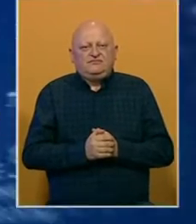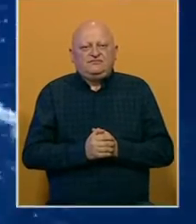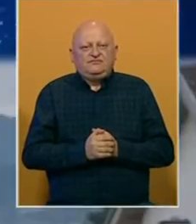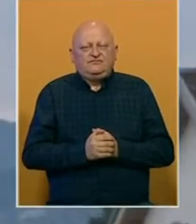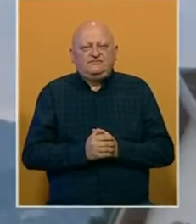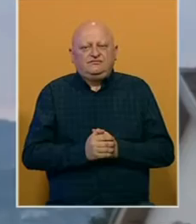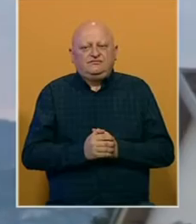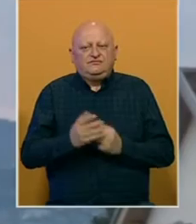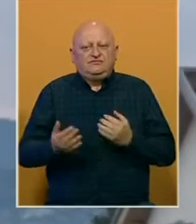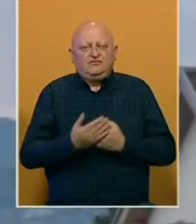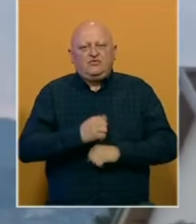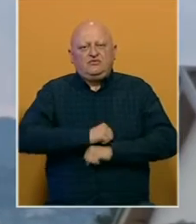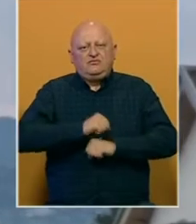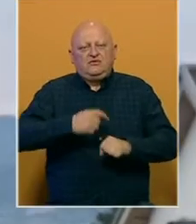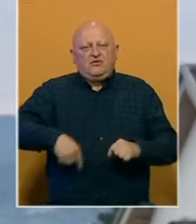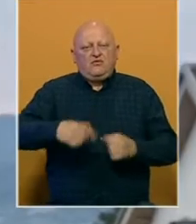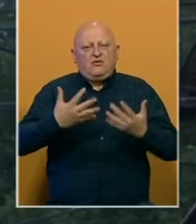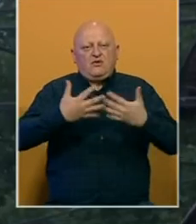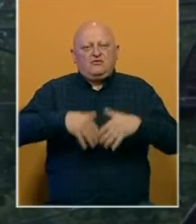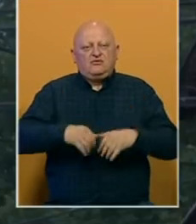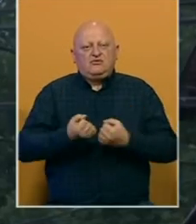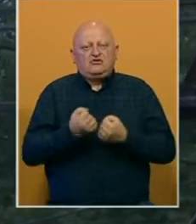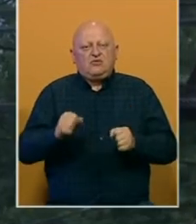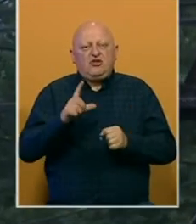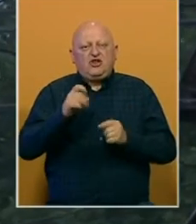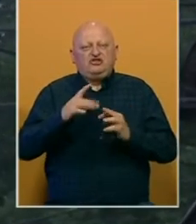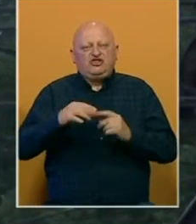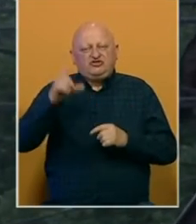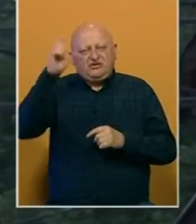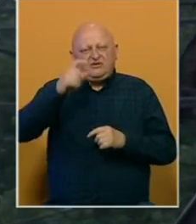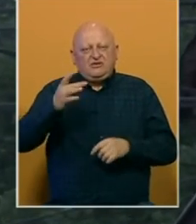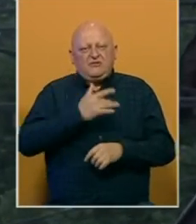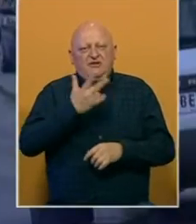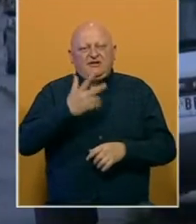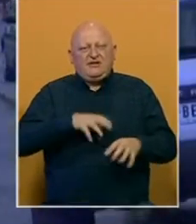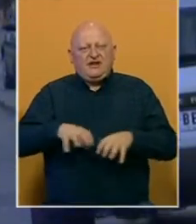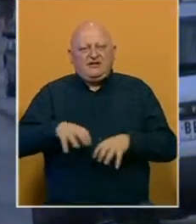Nova eksplozija u krugu fabrike Slobode u Čačku, povrijeđena tri rad.